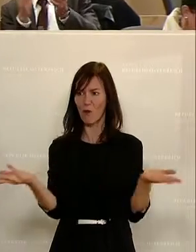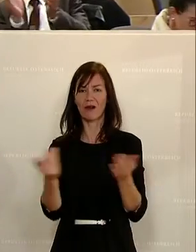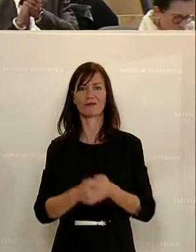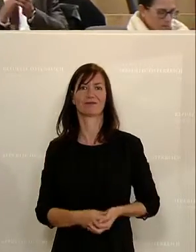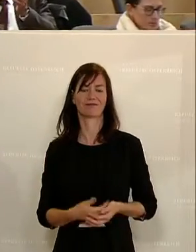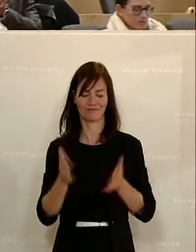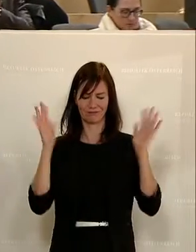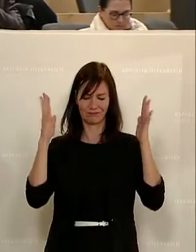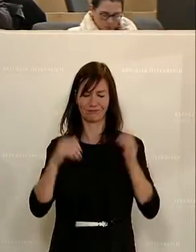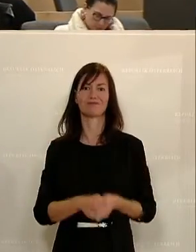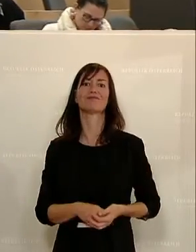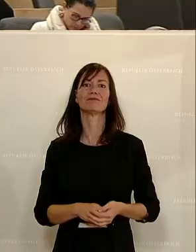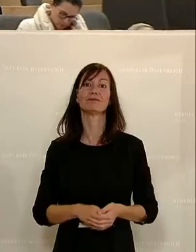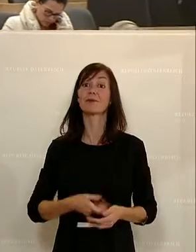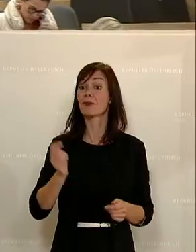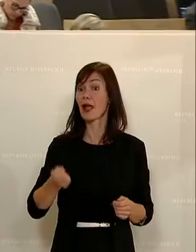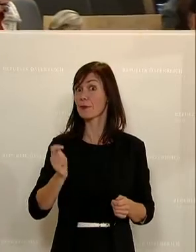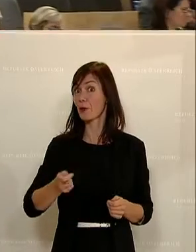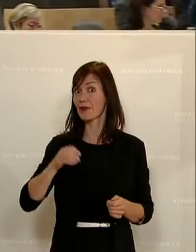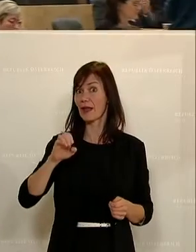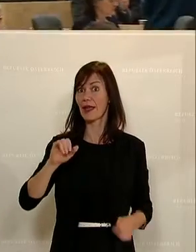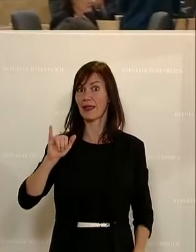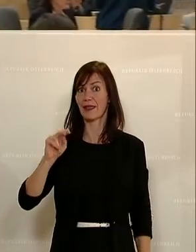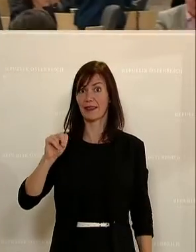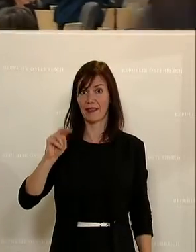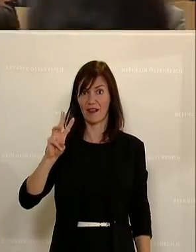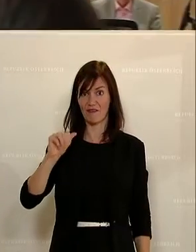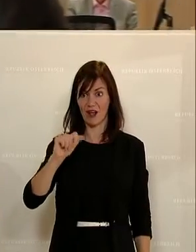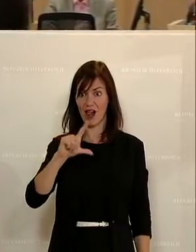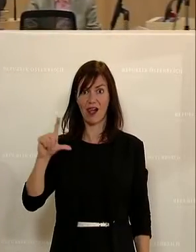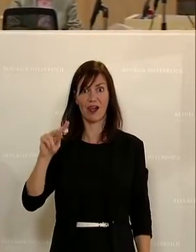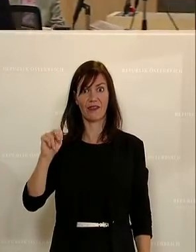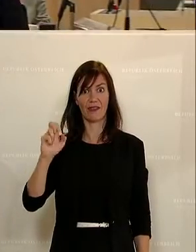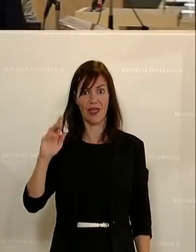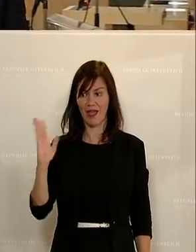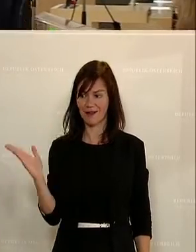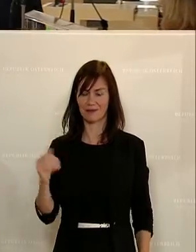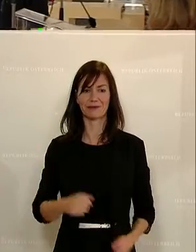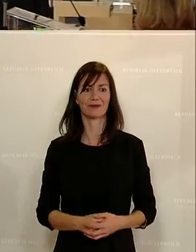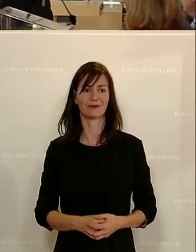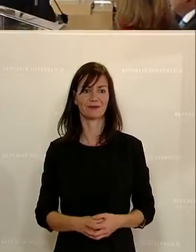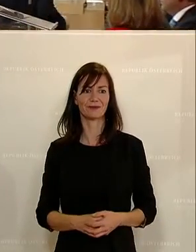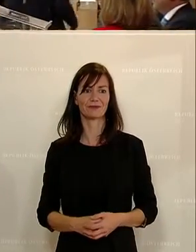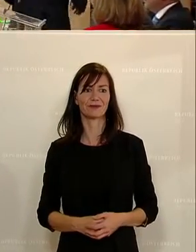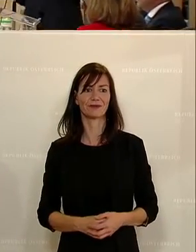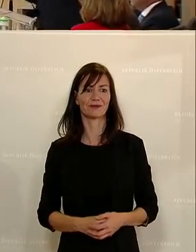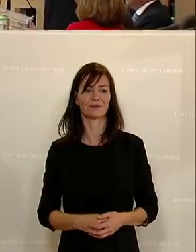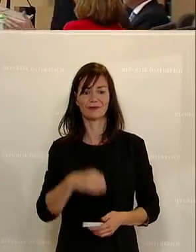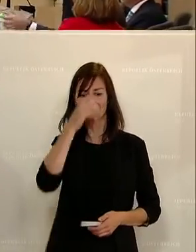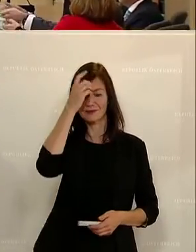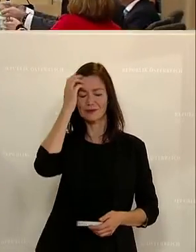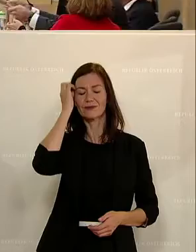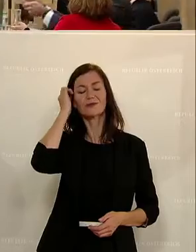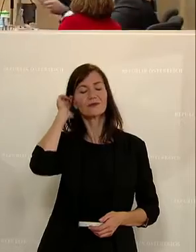Der Staatssekretär für Digitalisierung im Finanzministerium, Florian Turski, von der ÖVP lobt das Budget mit Milliarden